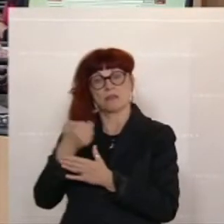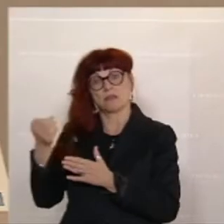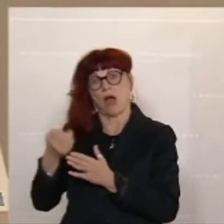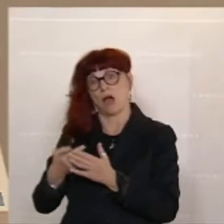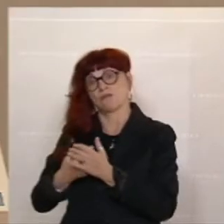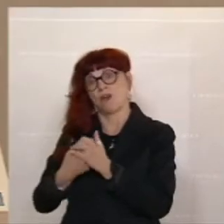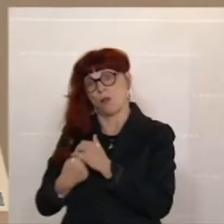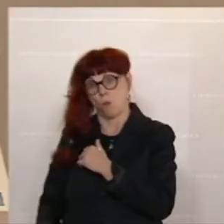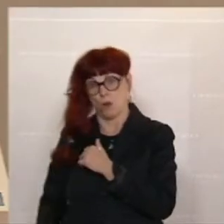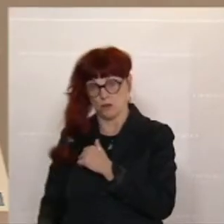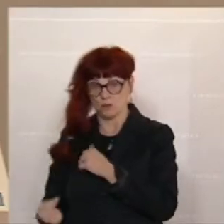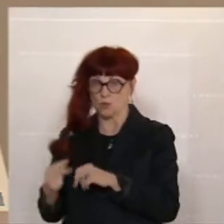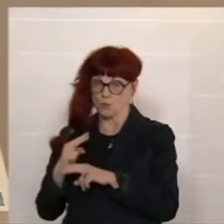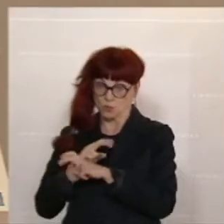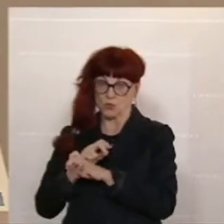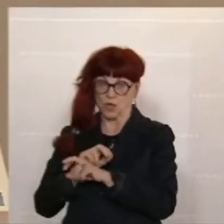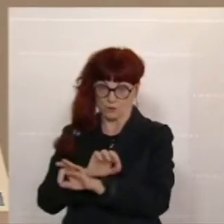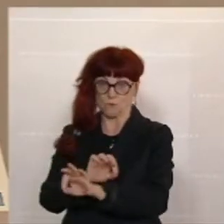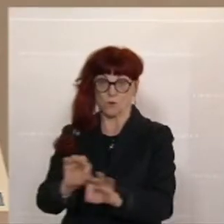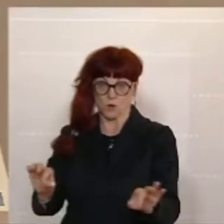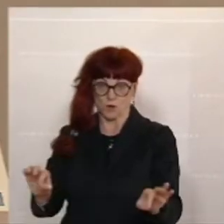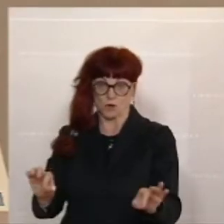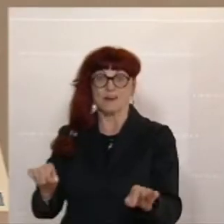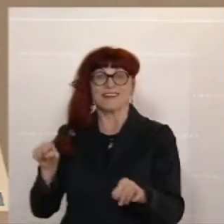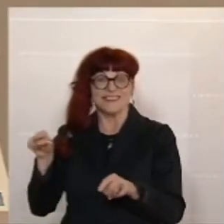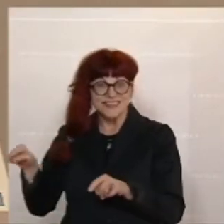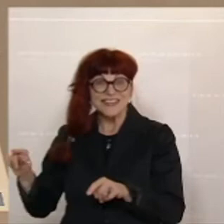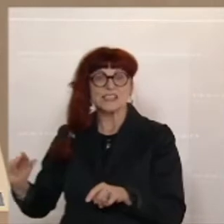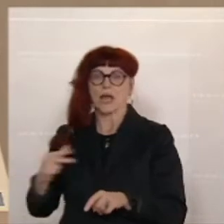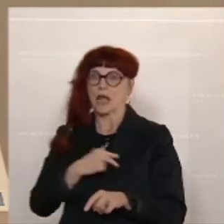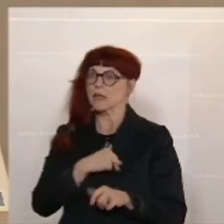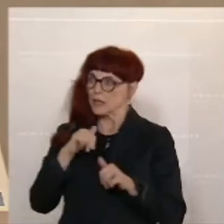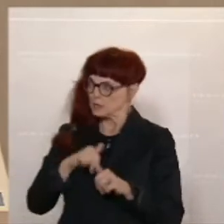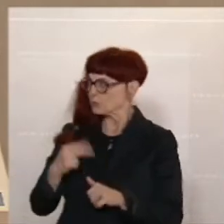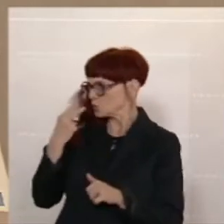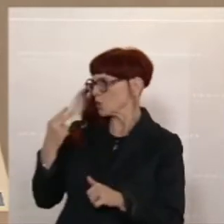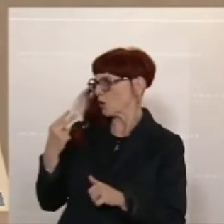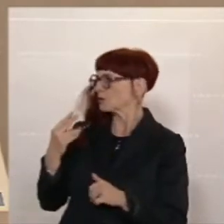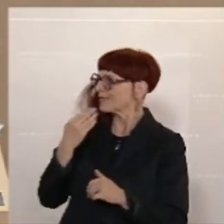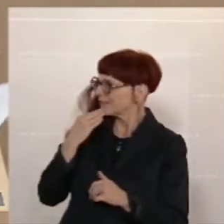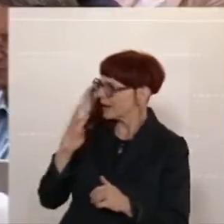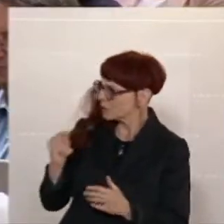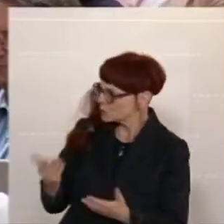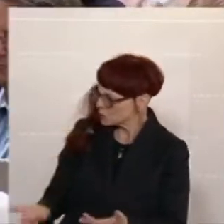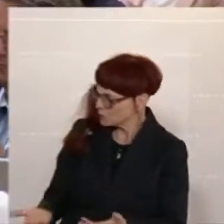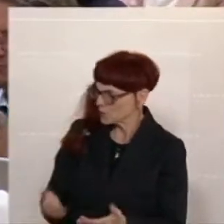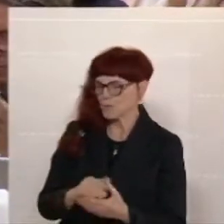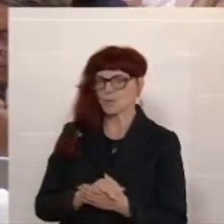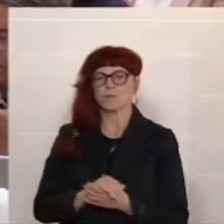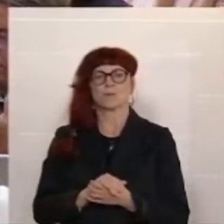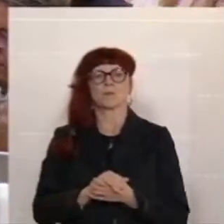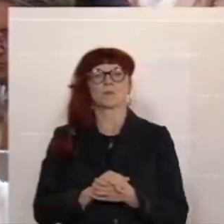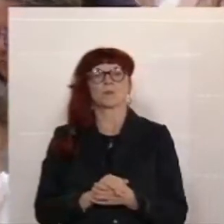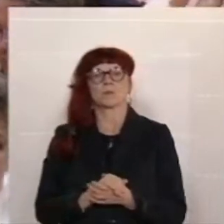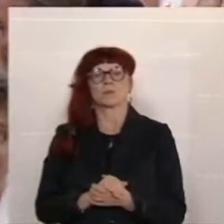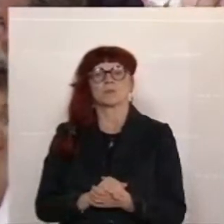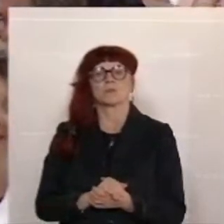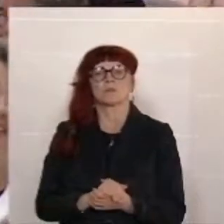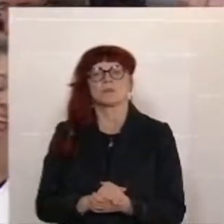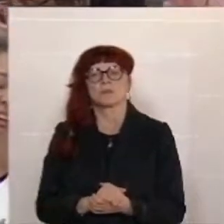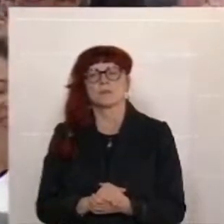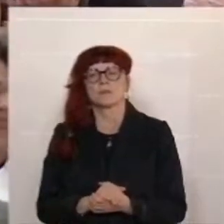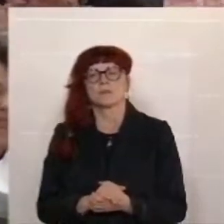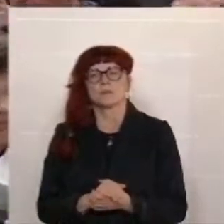Österreich. Auch dieser Realität sollten Sie ins Auge schauen. Dankeschön. Wenn die Mittelschicht